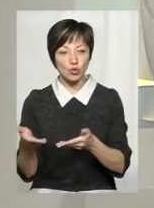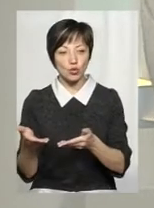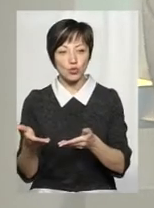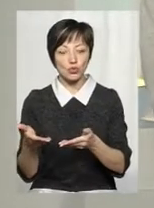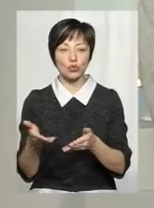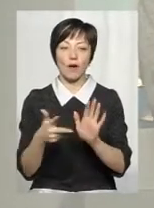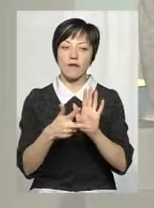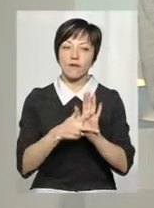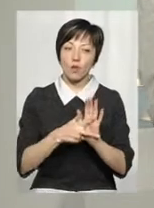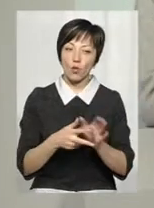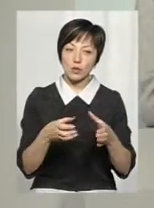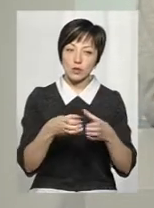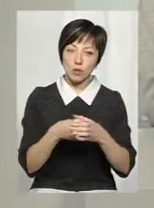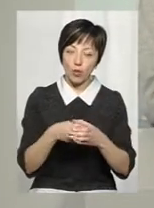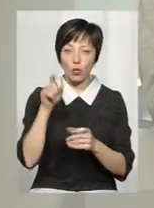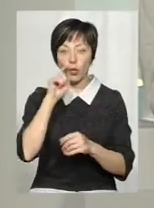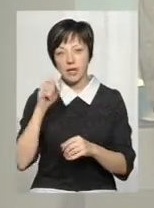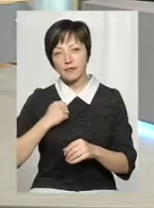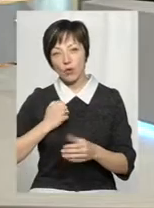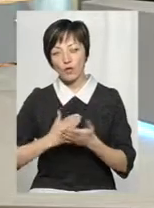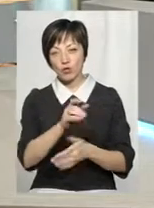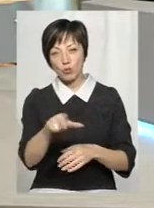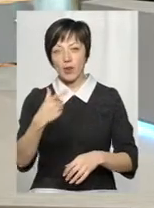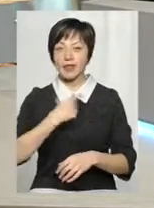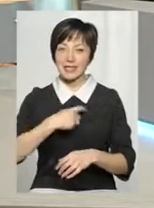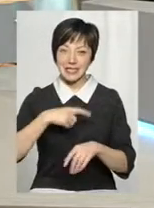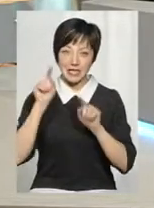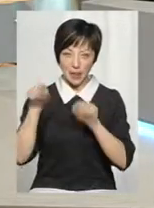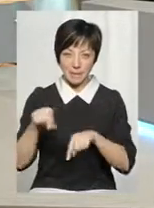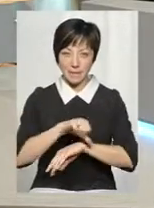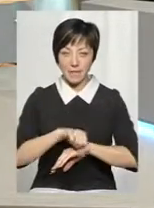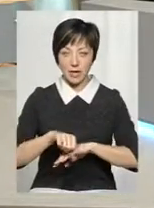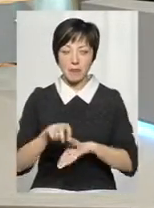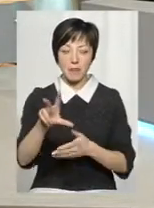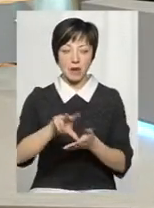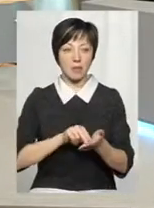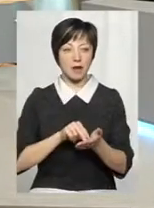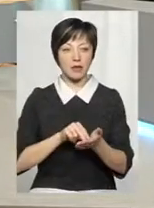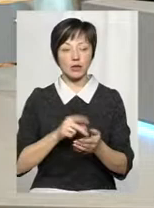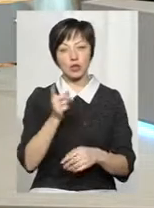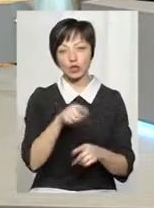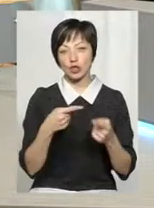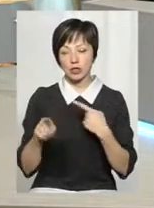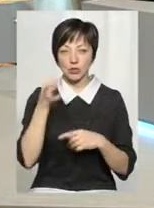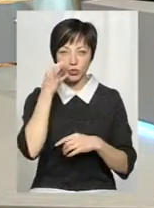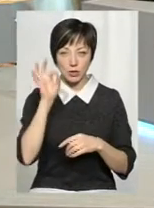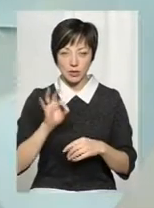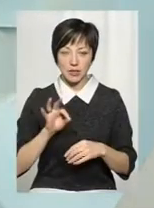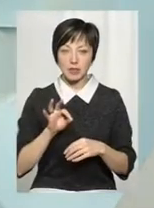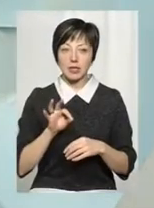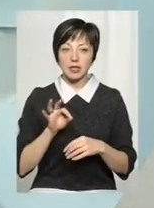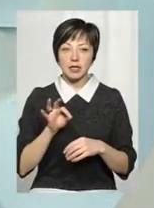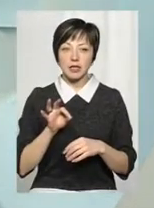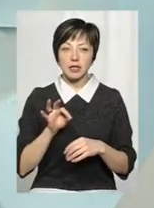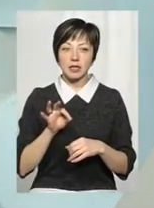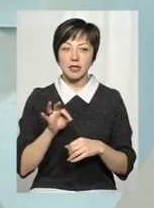зокрема восьми полк українських військовослужбовців до себе переймати той чи інший досвід? ви зрозумієте одне,